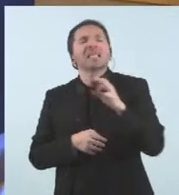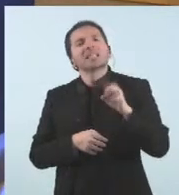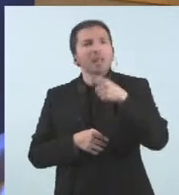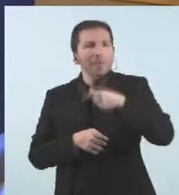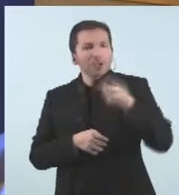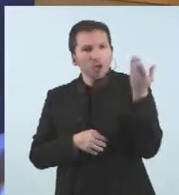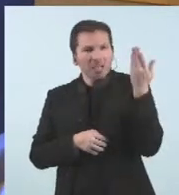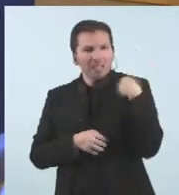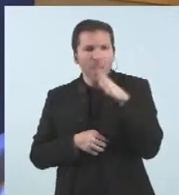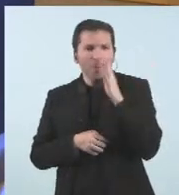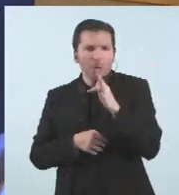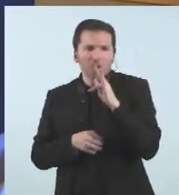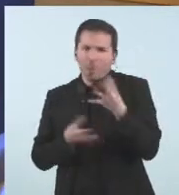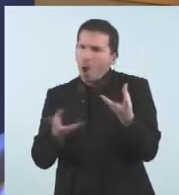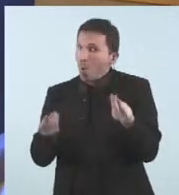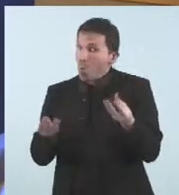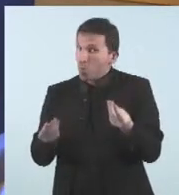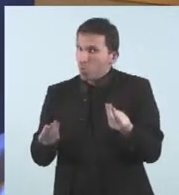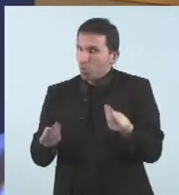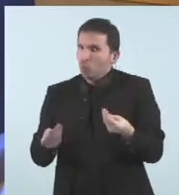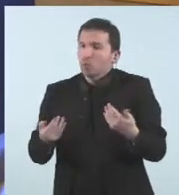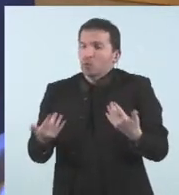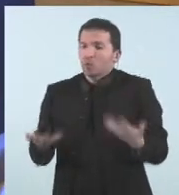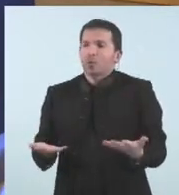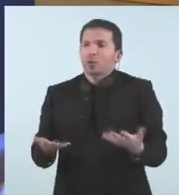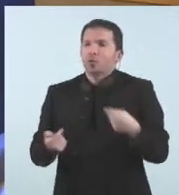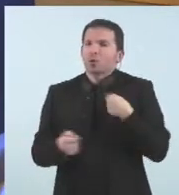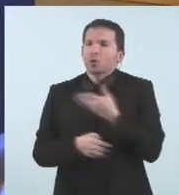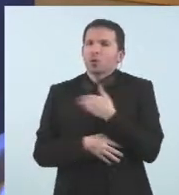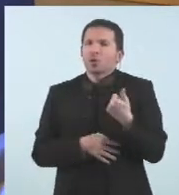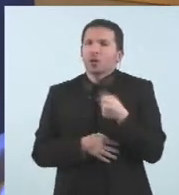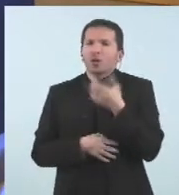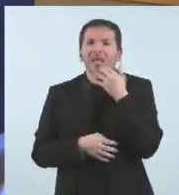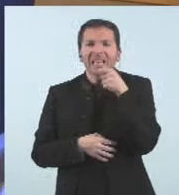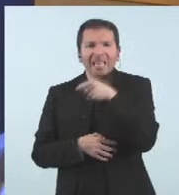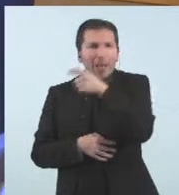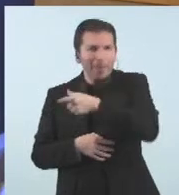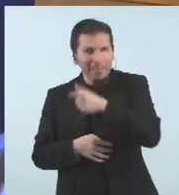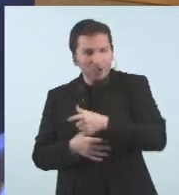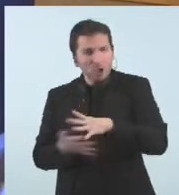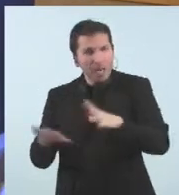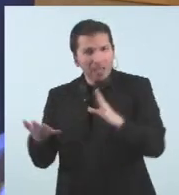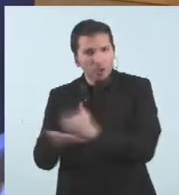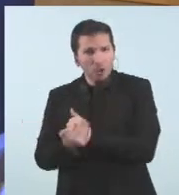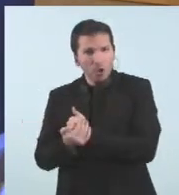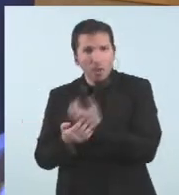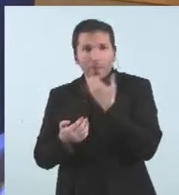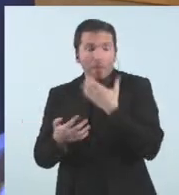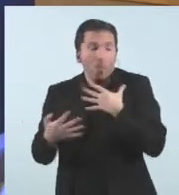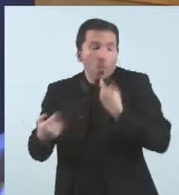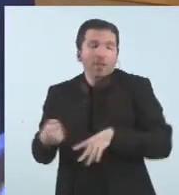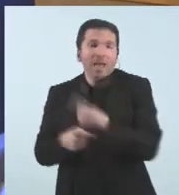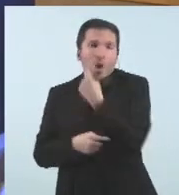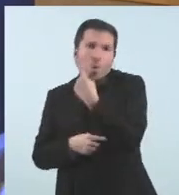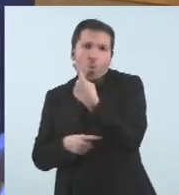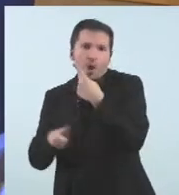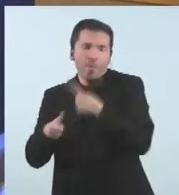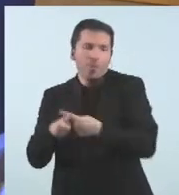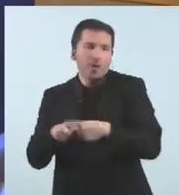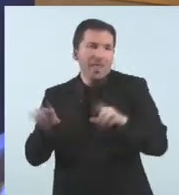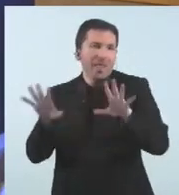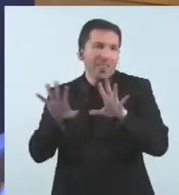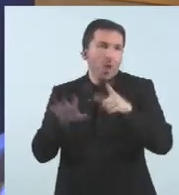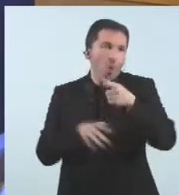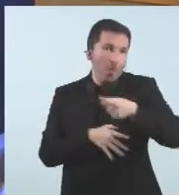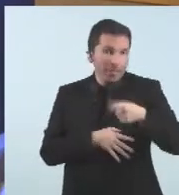dies és una vessada llavors voldria veure si pot que exactament tota aquesta gent comptant que igual és una de les 6 persones d'aquest país els que l'han passat com